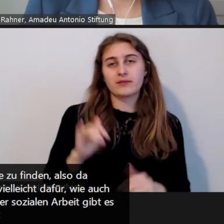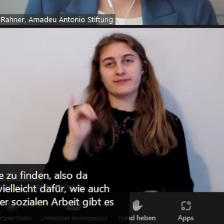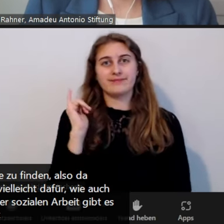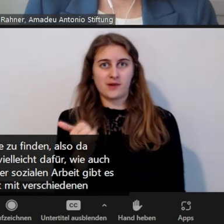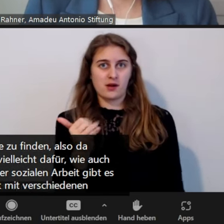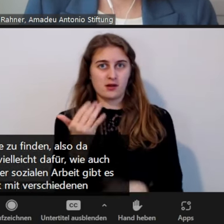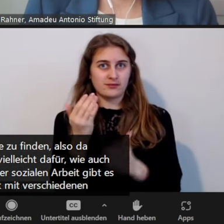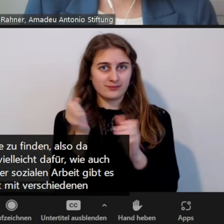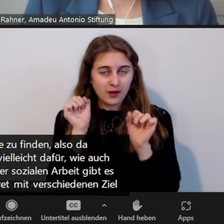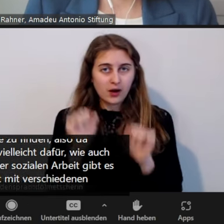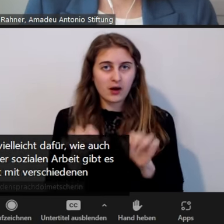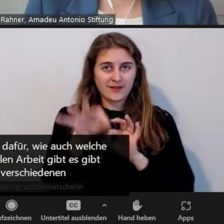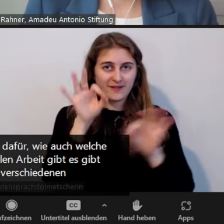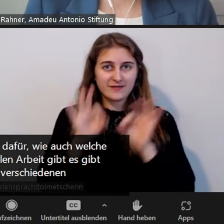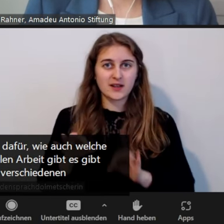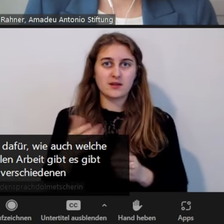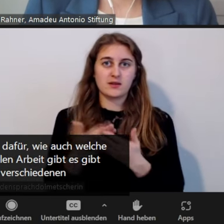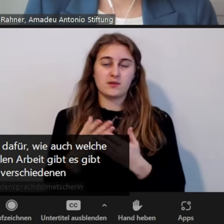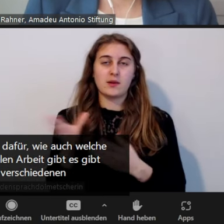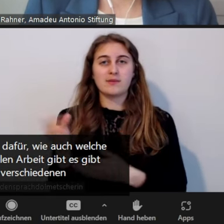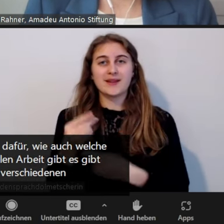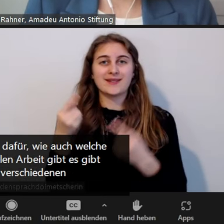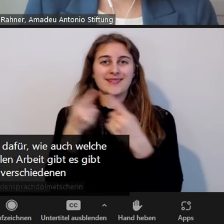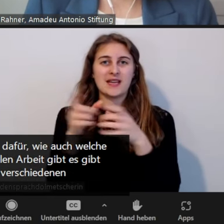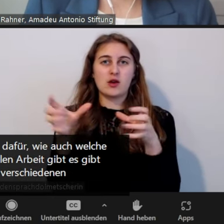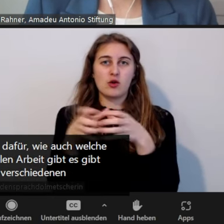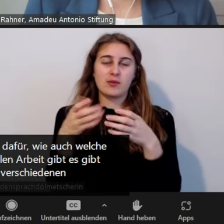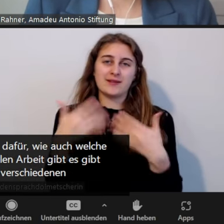verschiedenen Zielgruppen dort arbeiten.